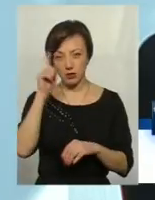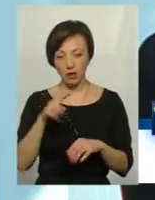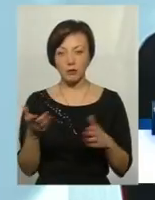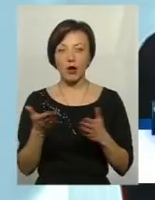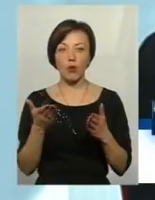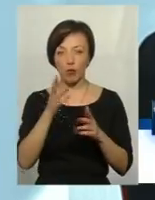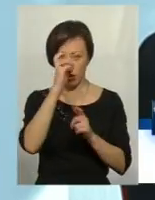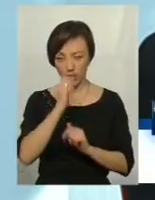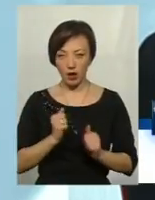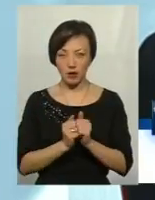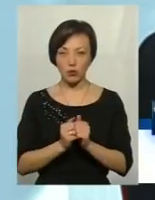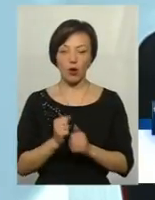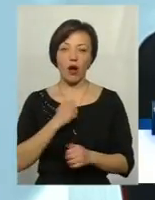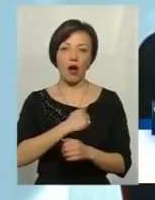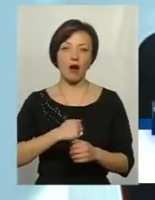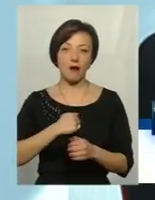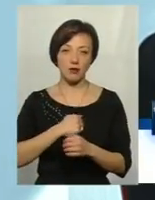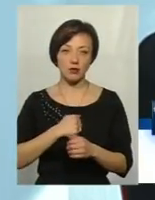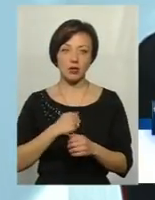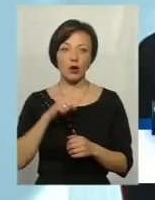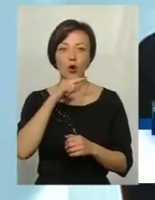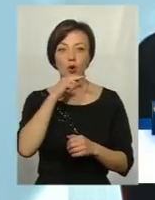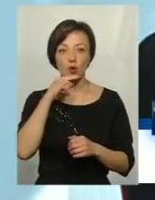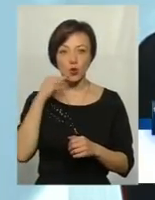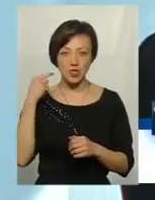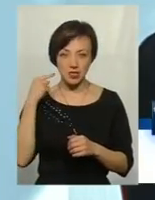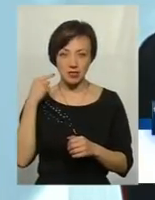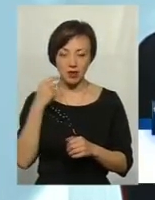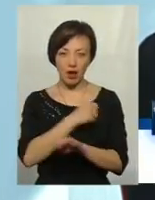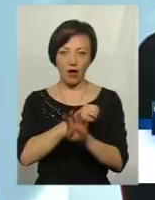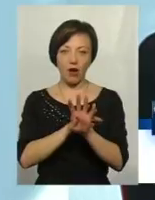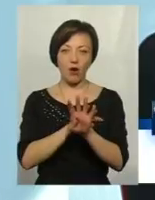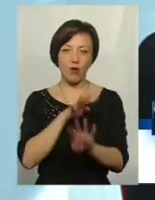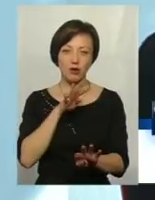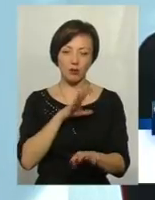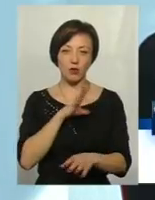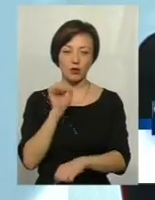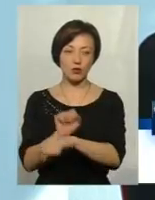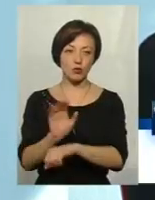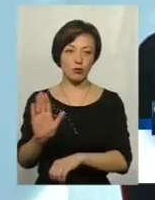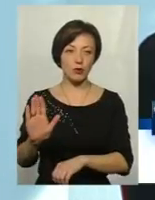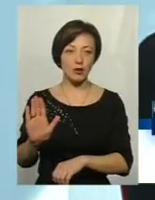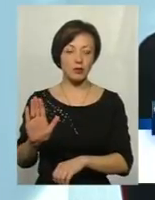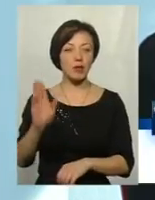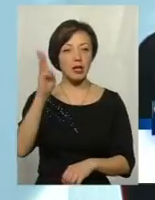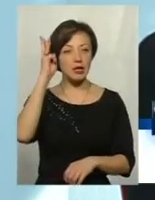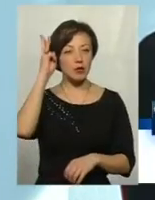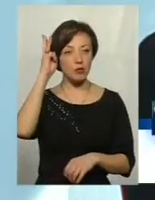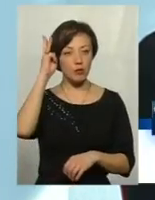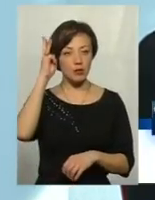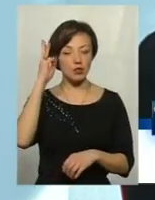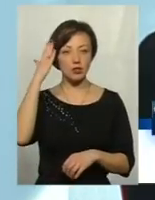країною, агресором. І ця російська орда була тоді зупинена саме дипломатичним